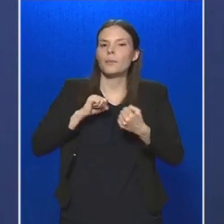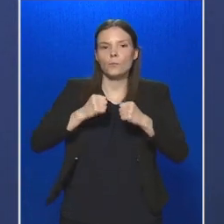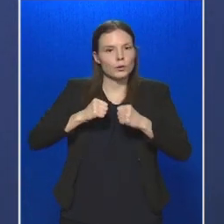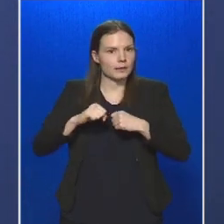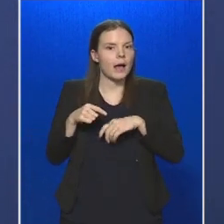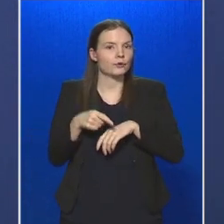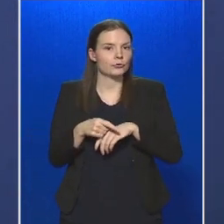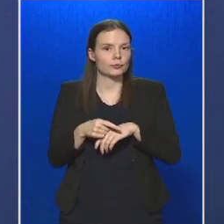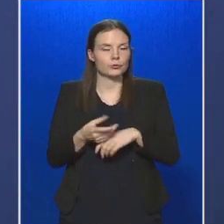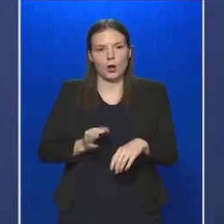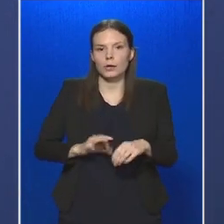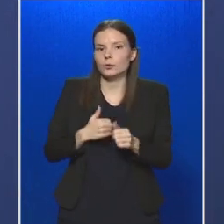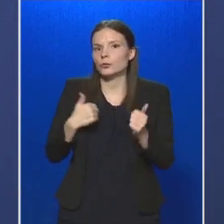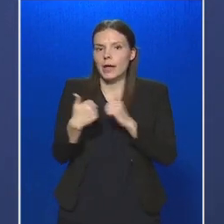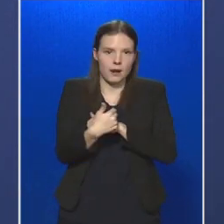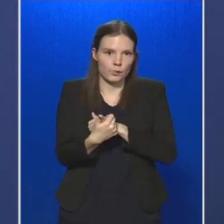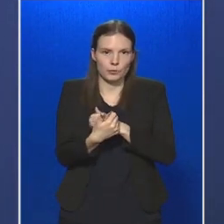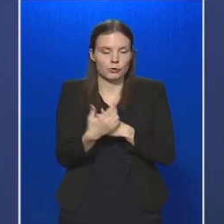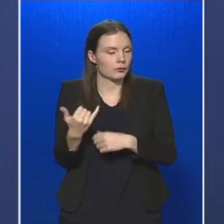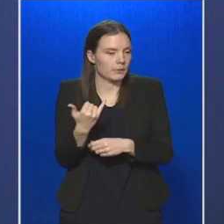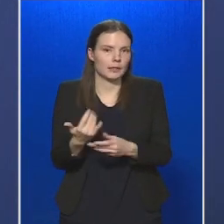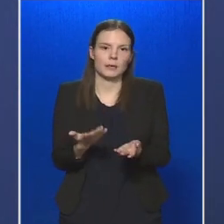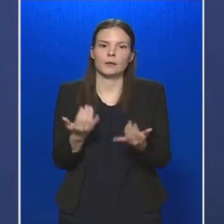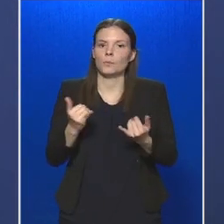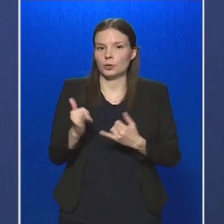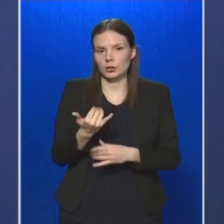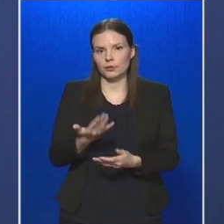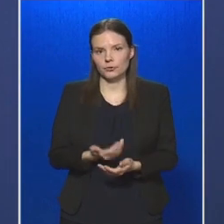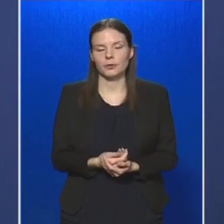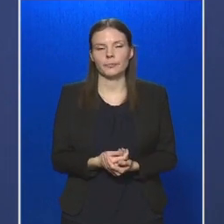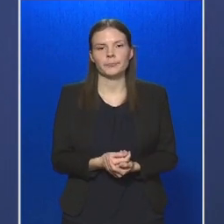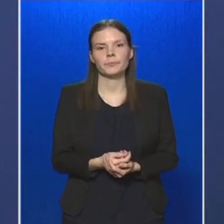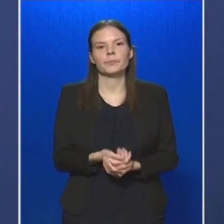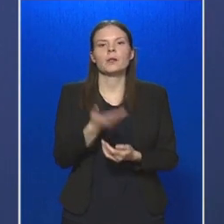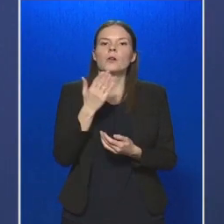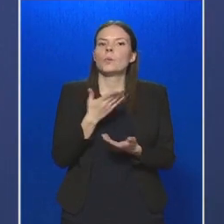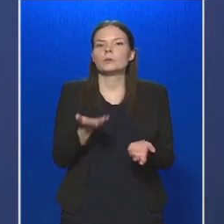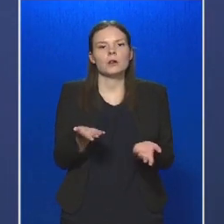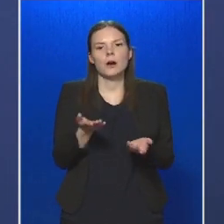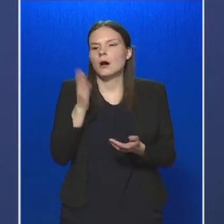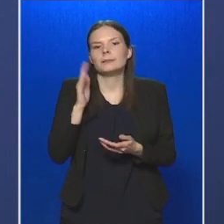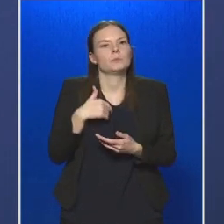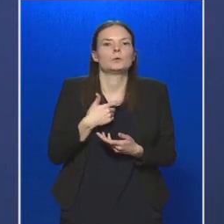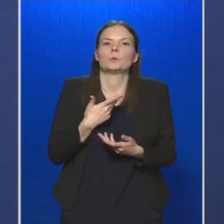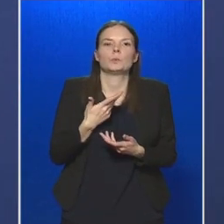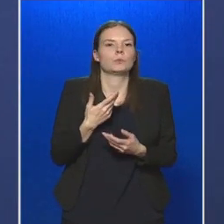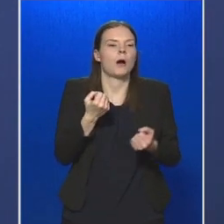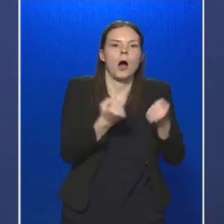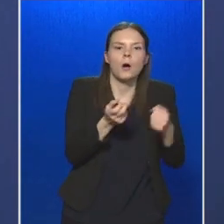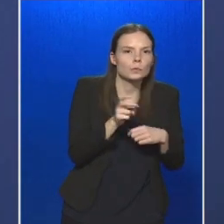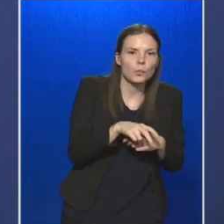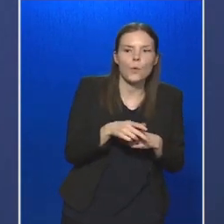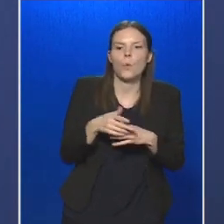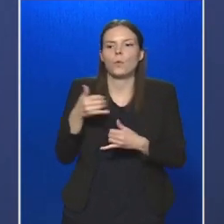nagyon előnyös mindenkor jelen esetben is. Hogyha nem tudunk se autóval, se